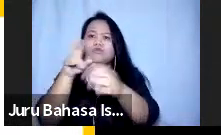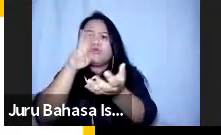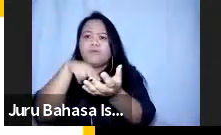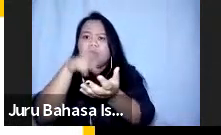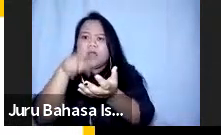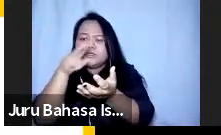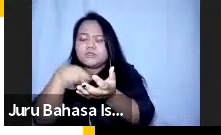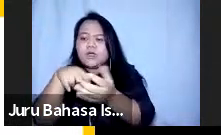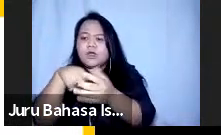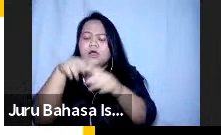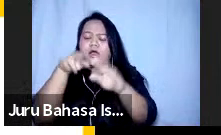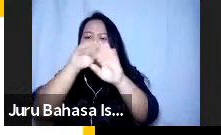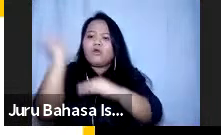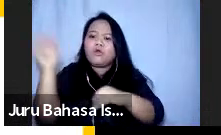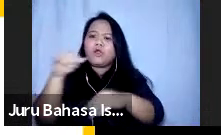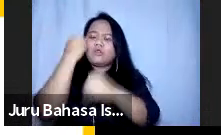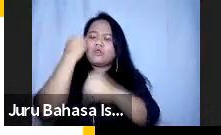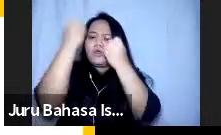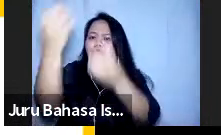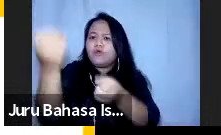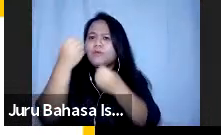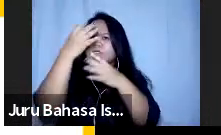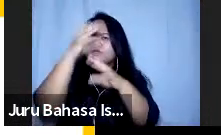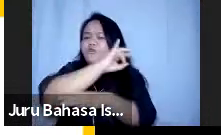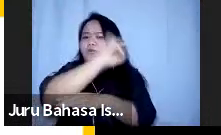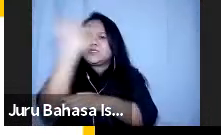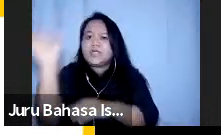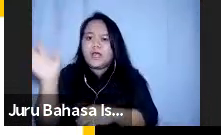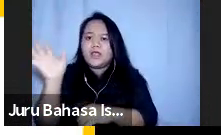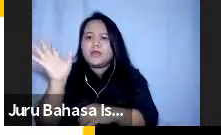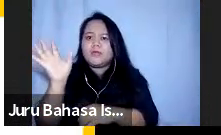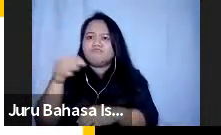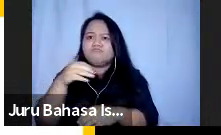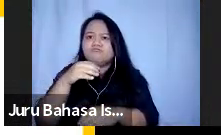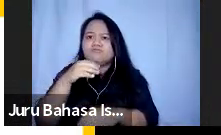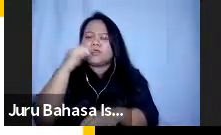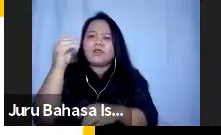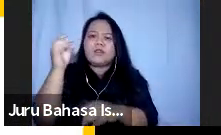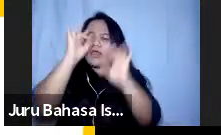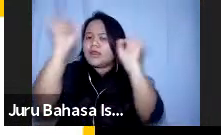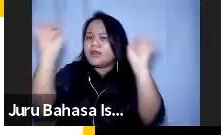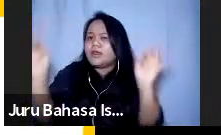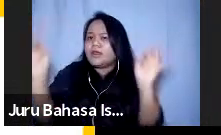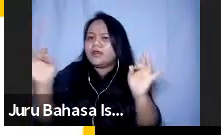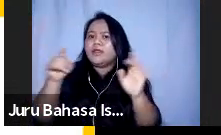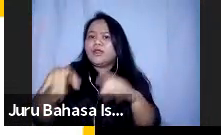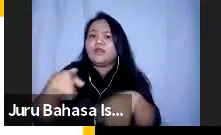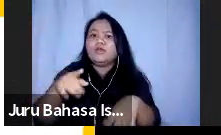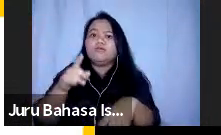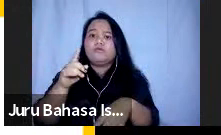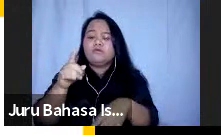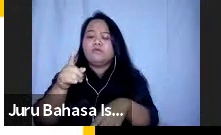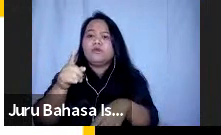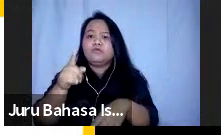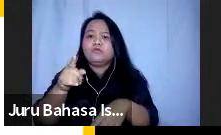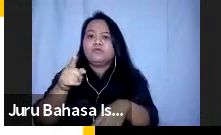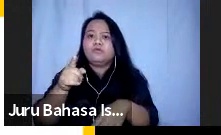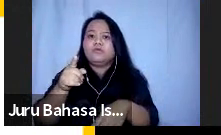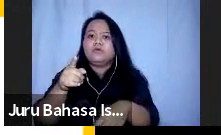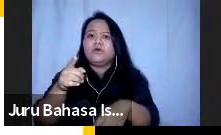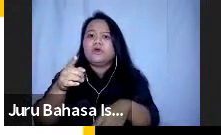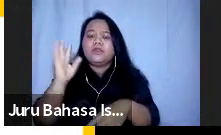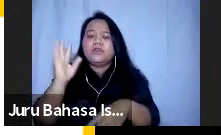koran atau membaca informasi informasi lainnya dan lain sebagainya nah ini menandakan bahwa tidak